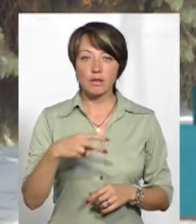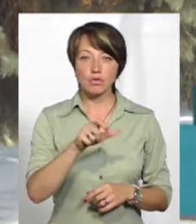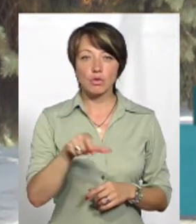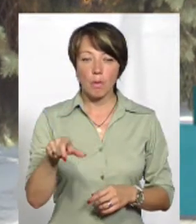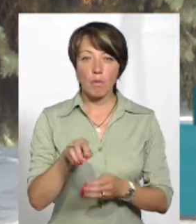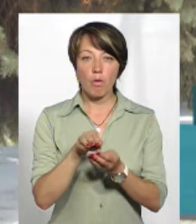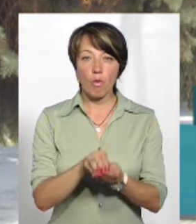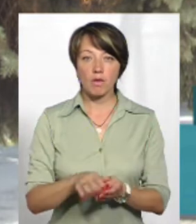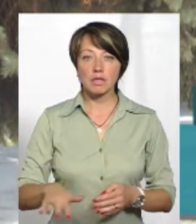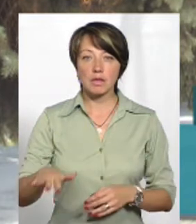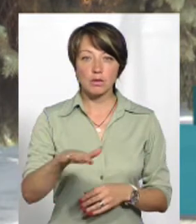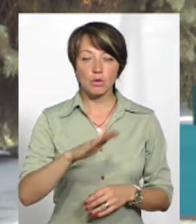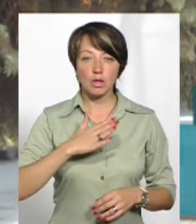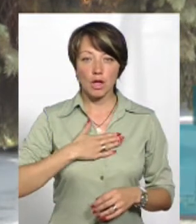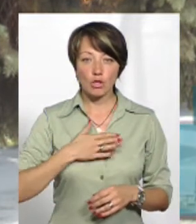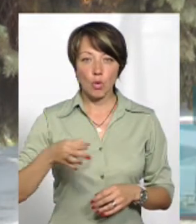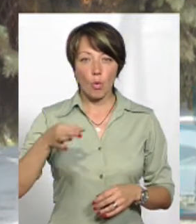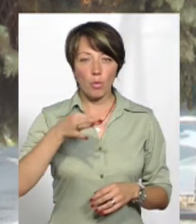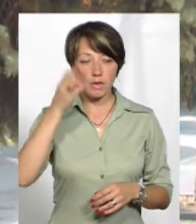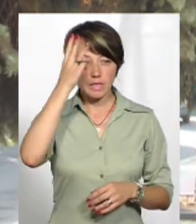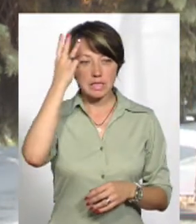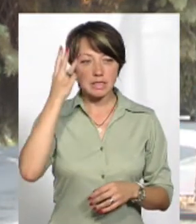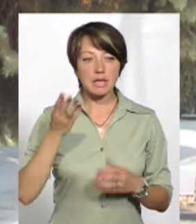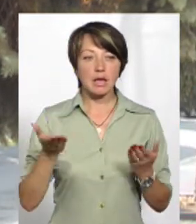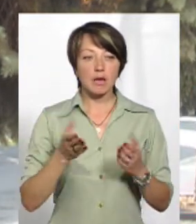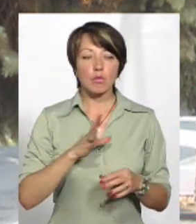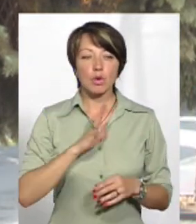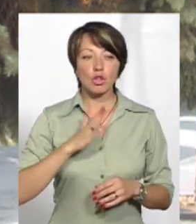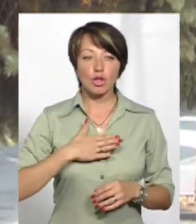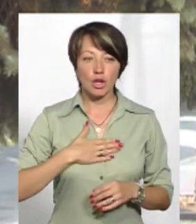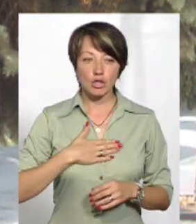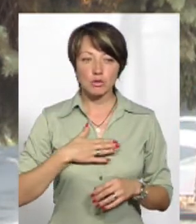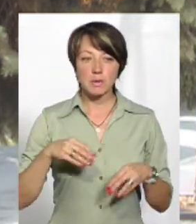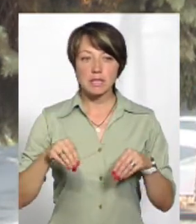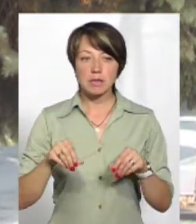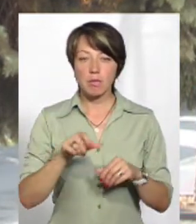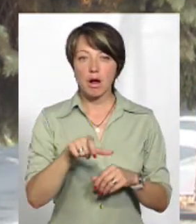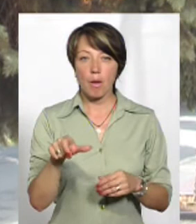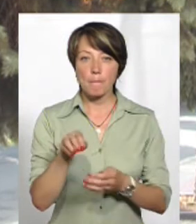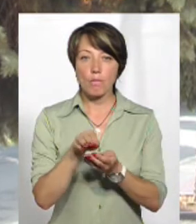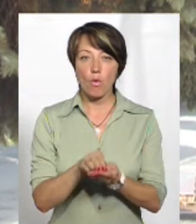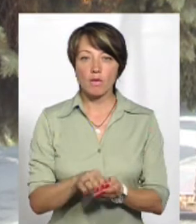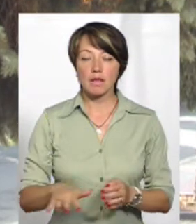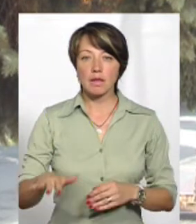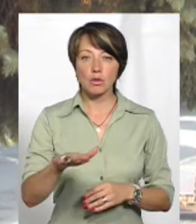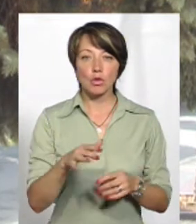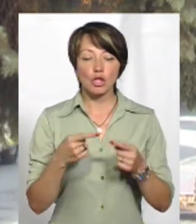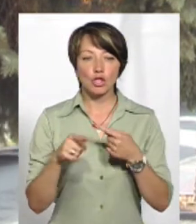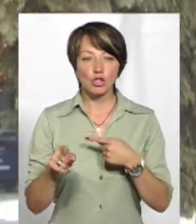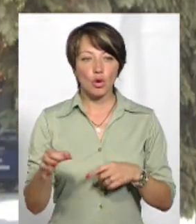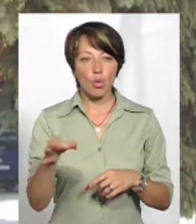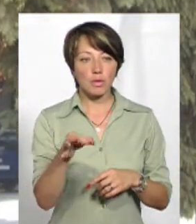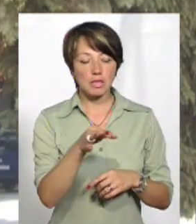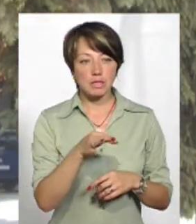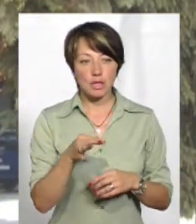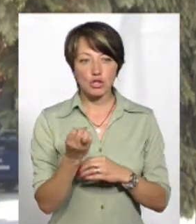поховані на території нашої Хмельницької області і це ті, які були нашими земляками, але поховані на території інших областей.